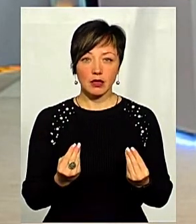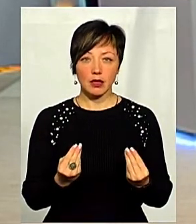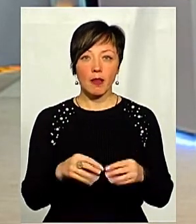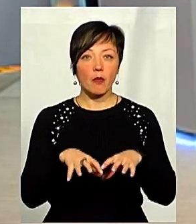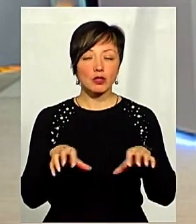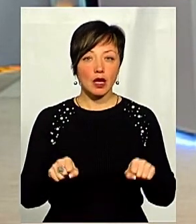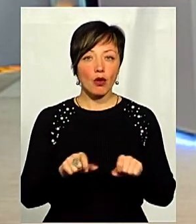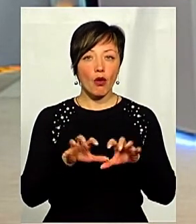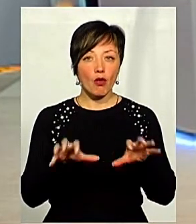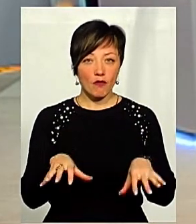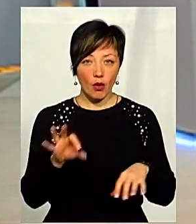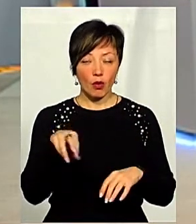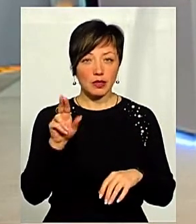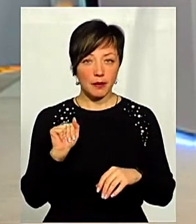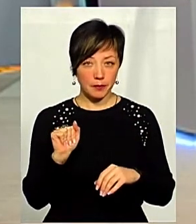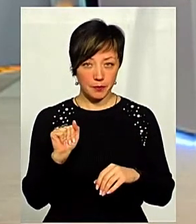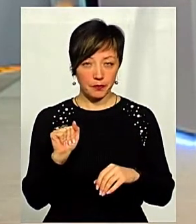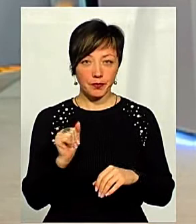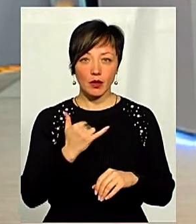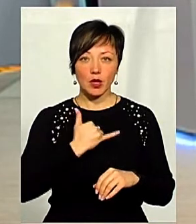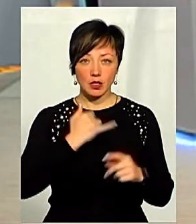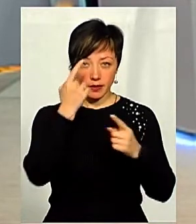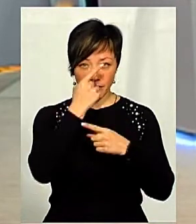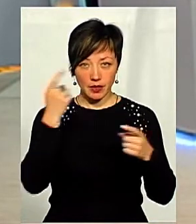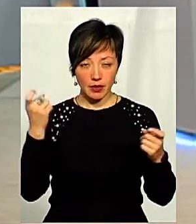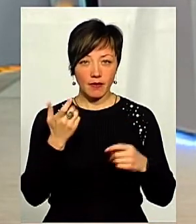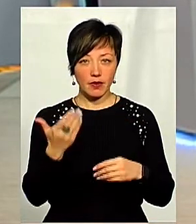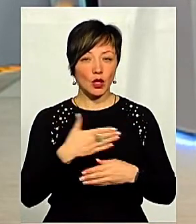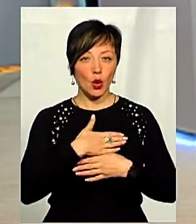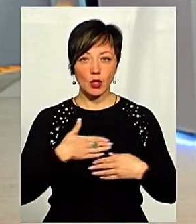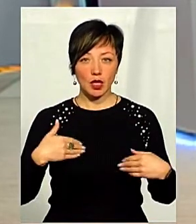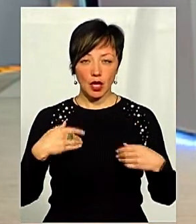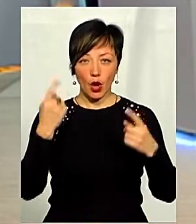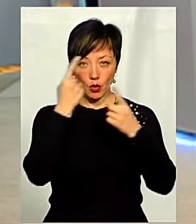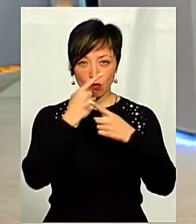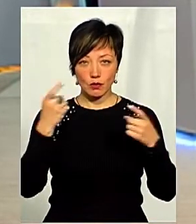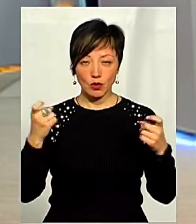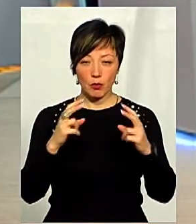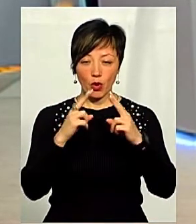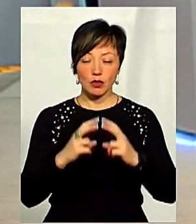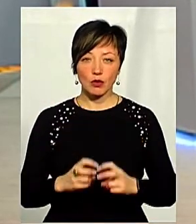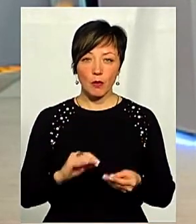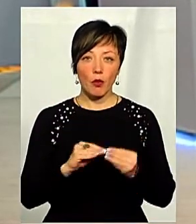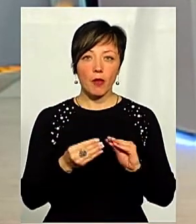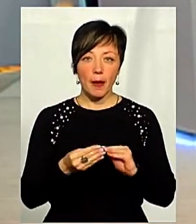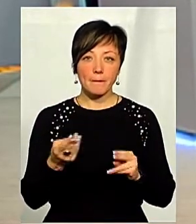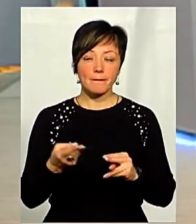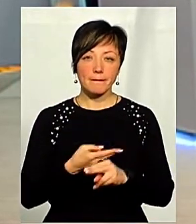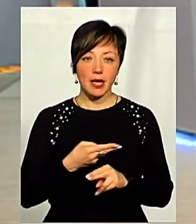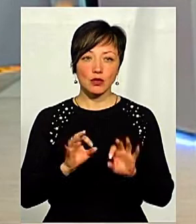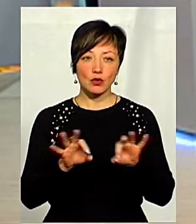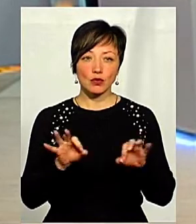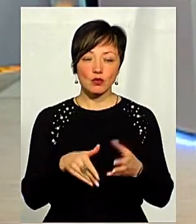робочого дня на посаді голови, ОДА має на увазі, у нашому ефірі ви не хотіли озвучити передіагностованих в області проблем без